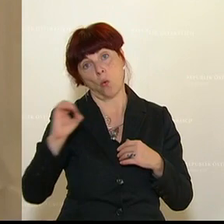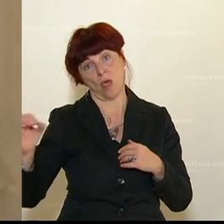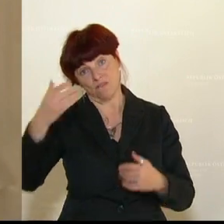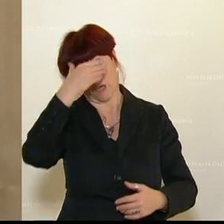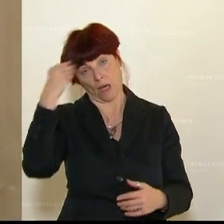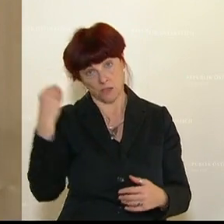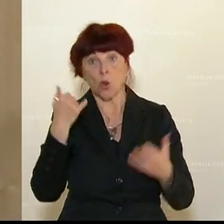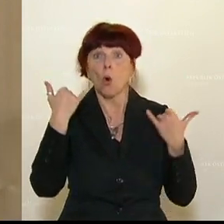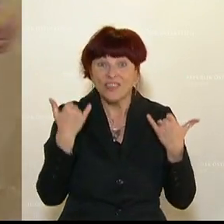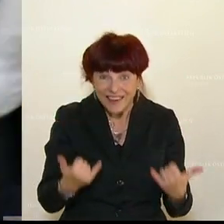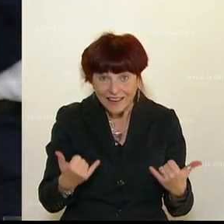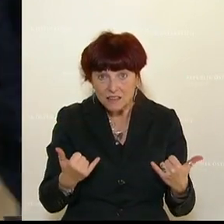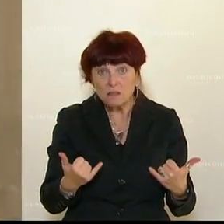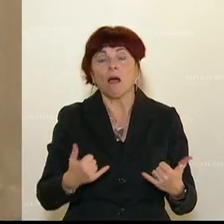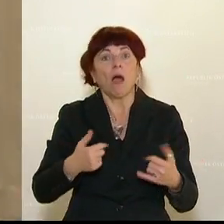Blümel leider immer schlimmer.